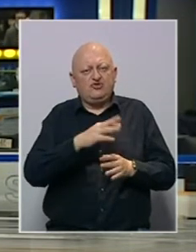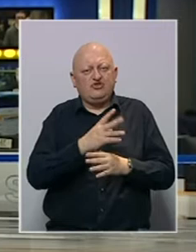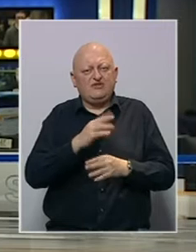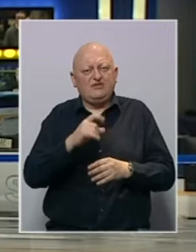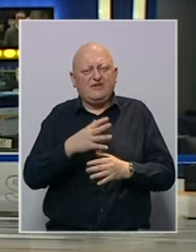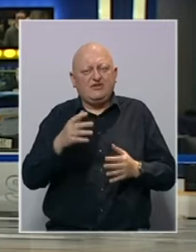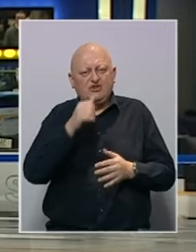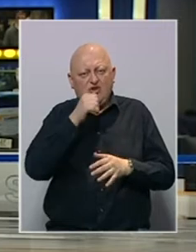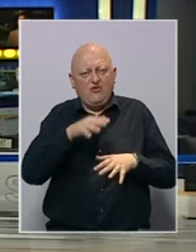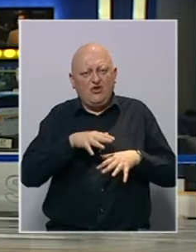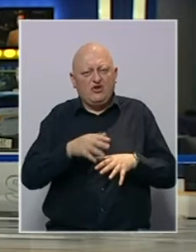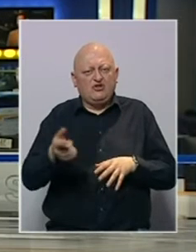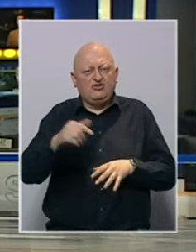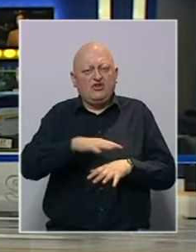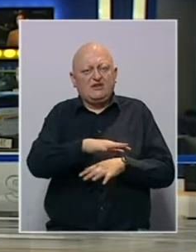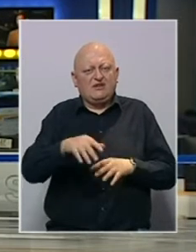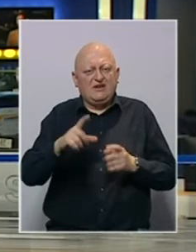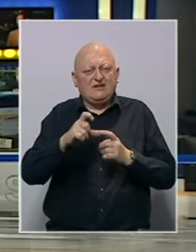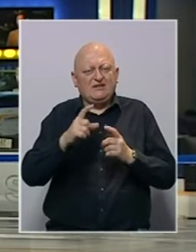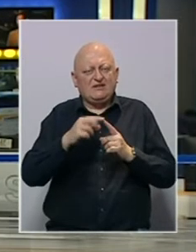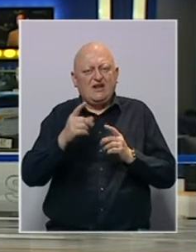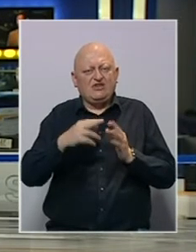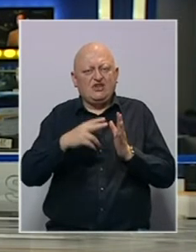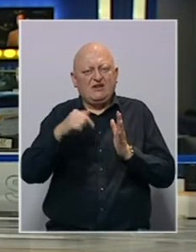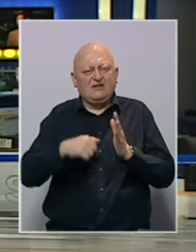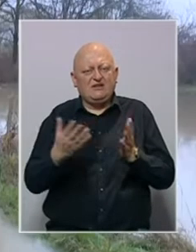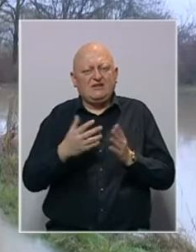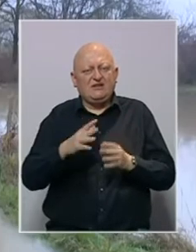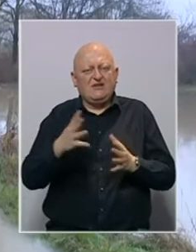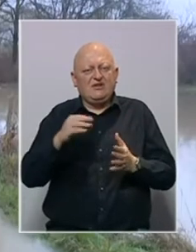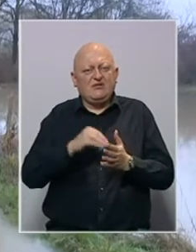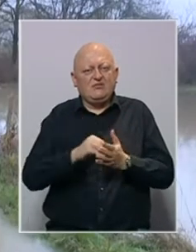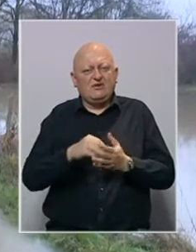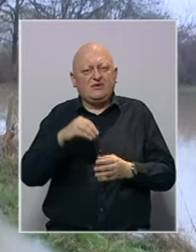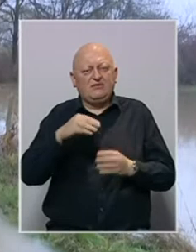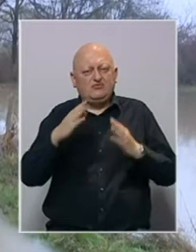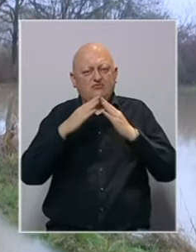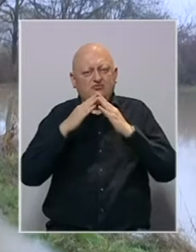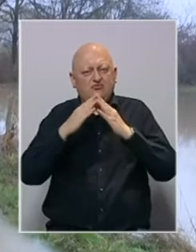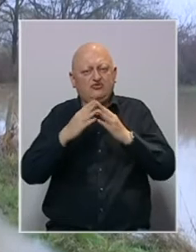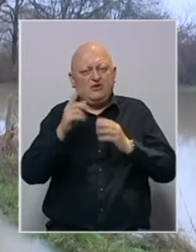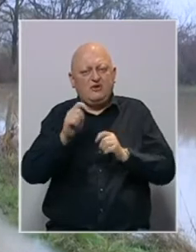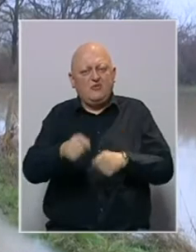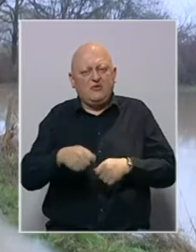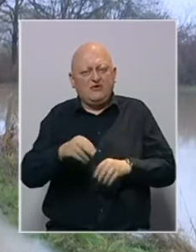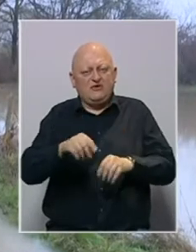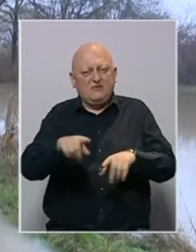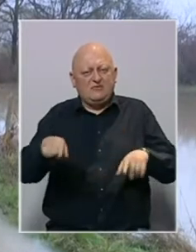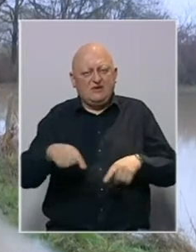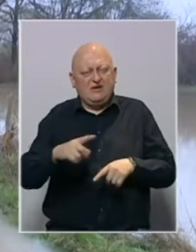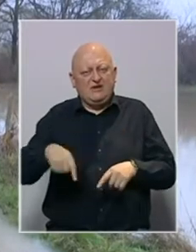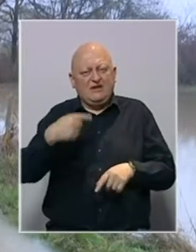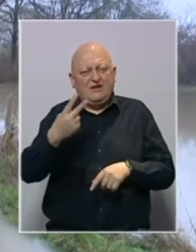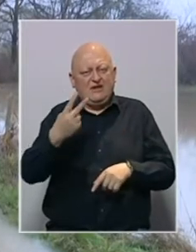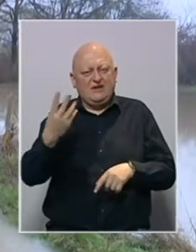Živinica veća količina vode došla je do naselja Strašanj, gdje se nalazi velik broj stambenih objekata i poljoprivrednog zemljišta.